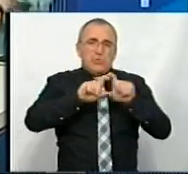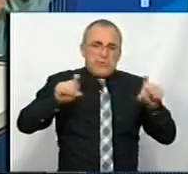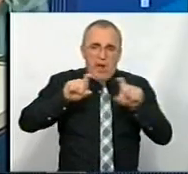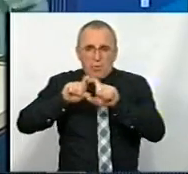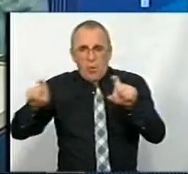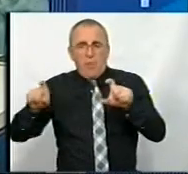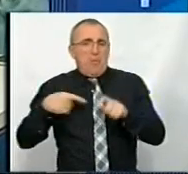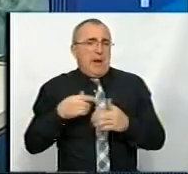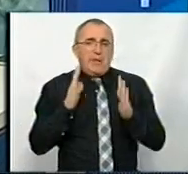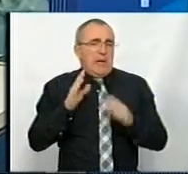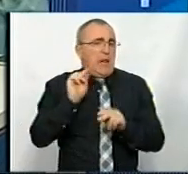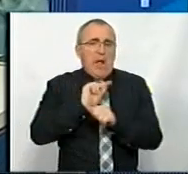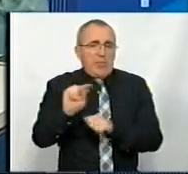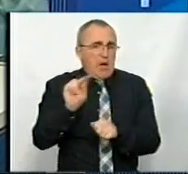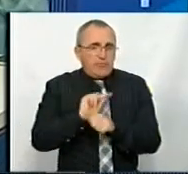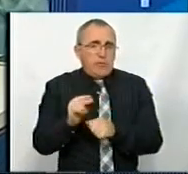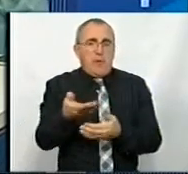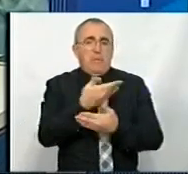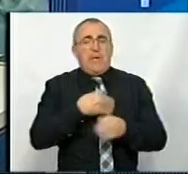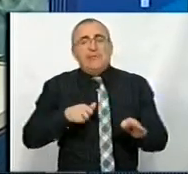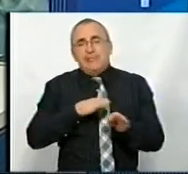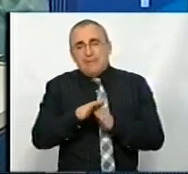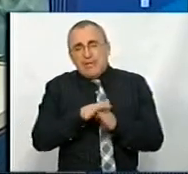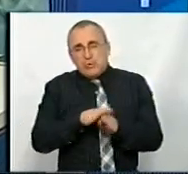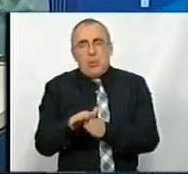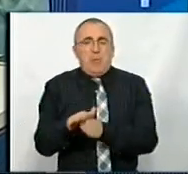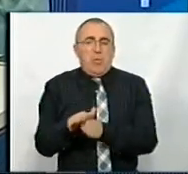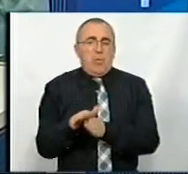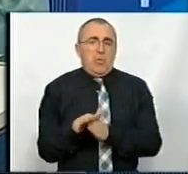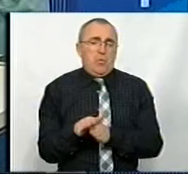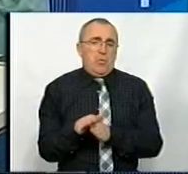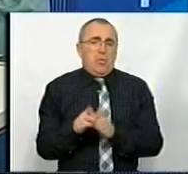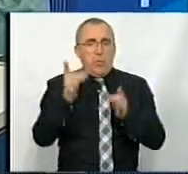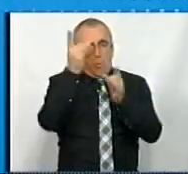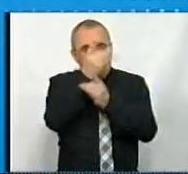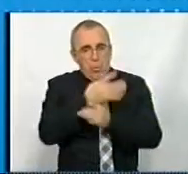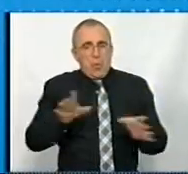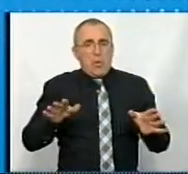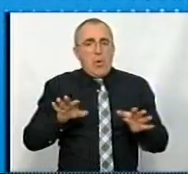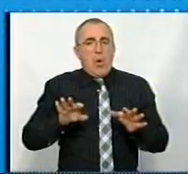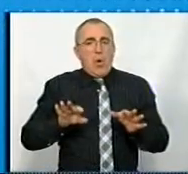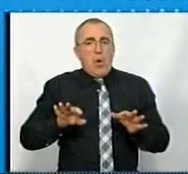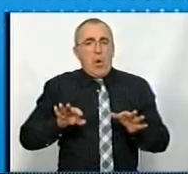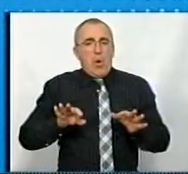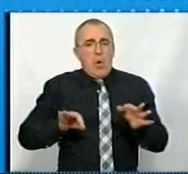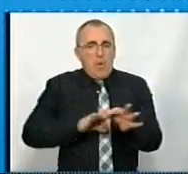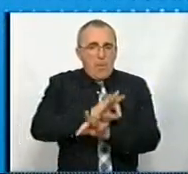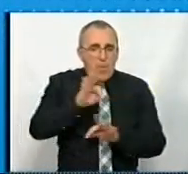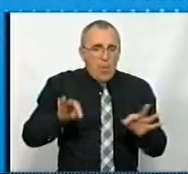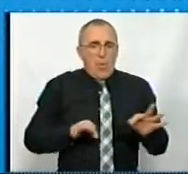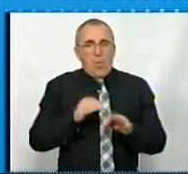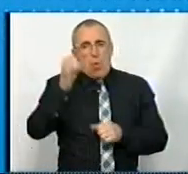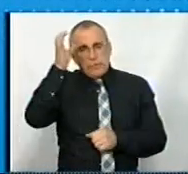Ми ж не тільки навчаємо, а ми здійснюємо культурні проекти, самоосвіту. Ми працюємо